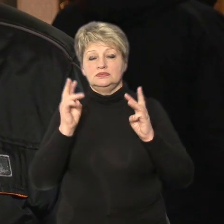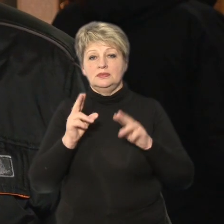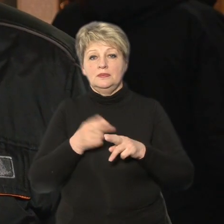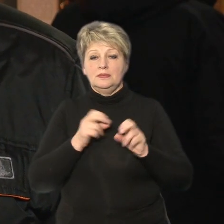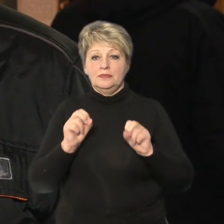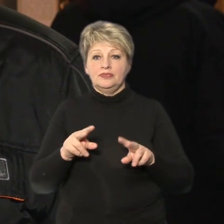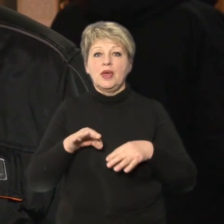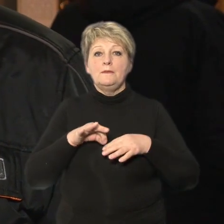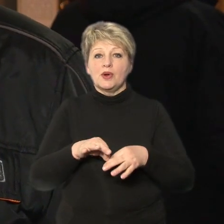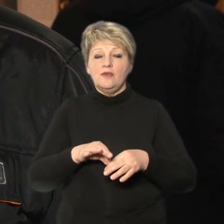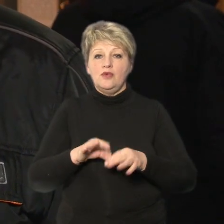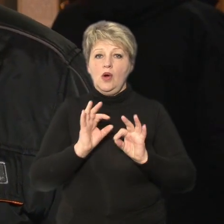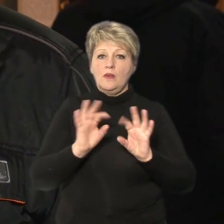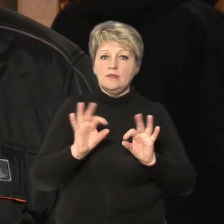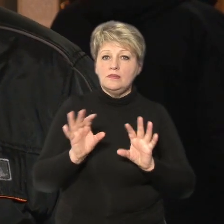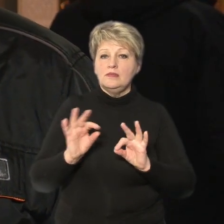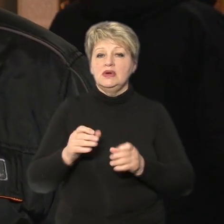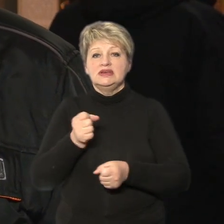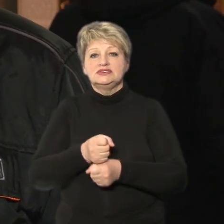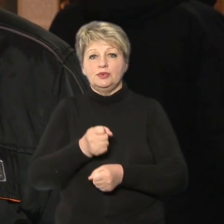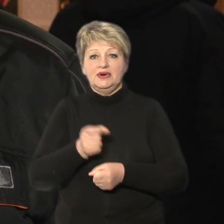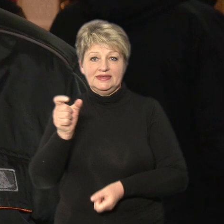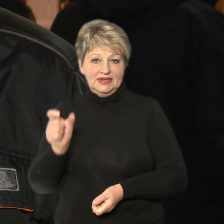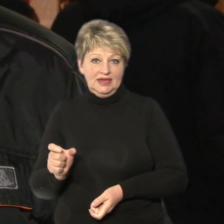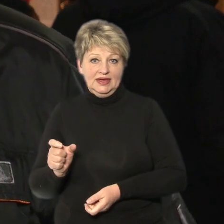Проводиться інструктаж з робітниками.